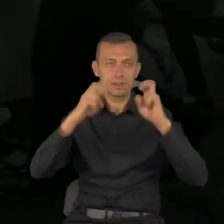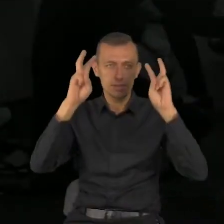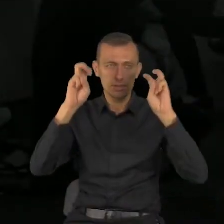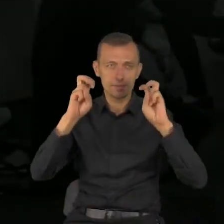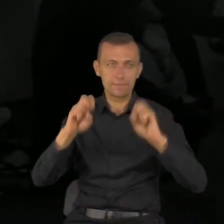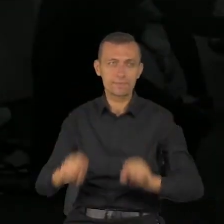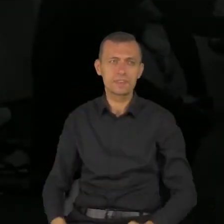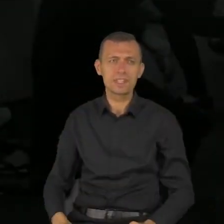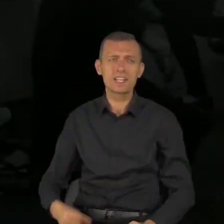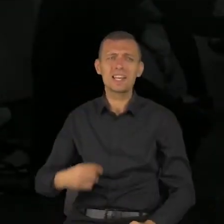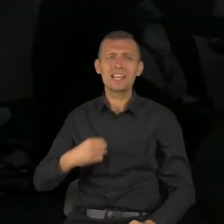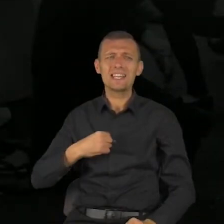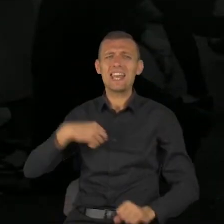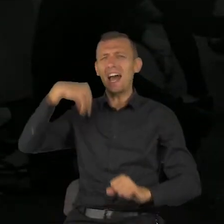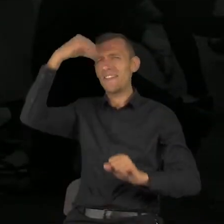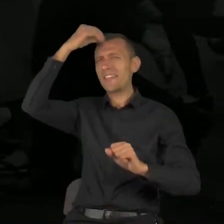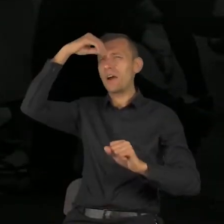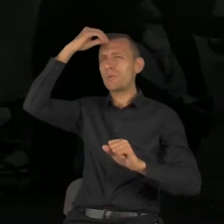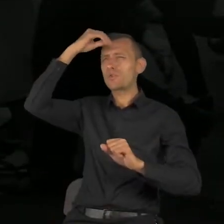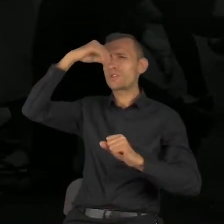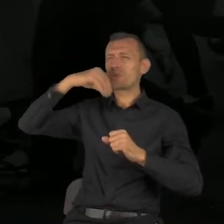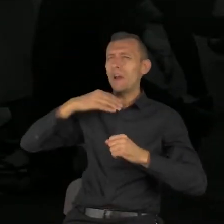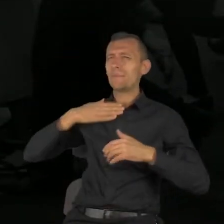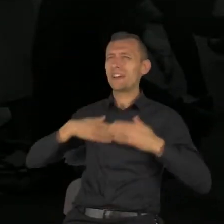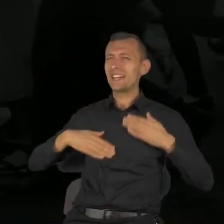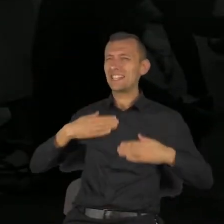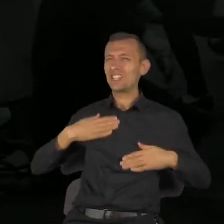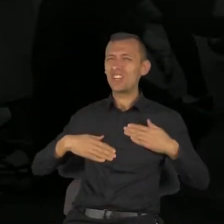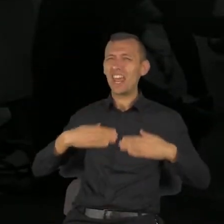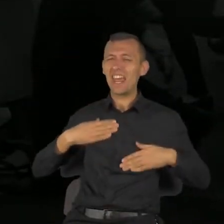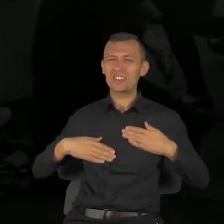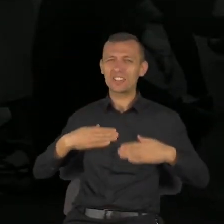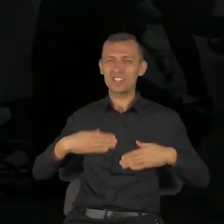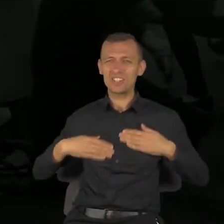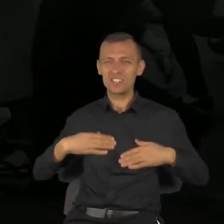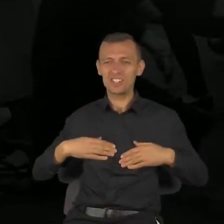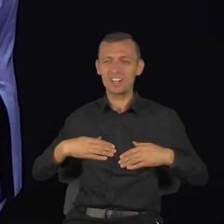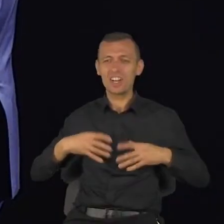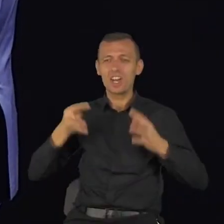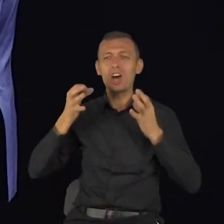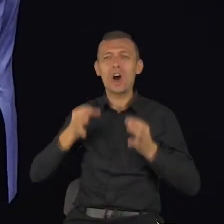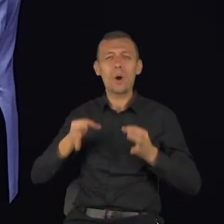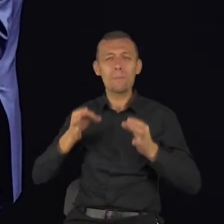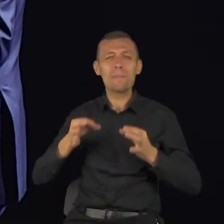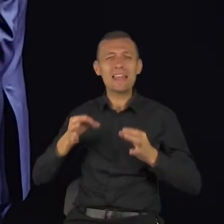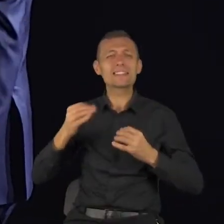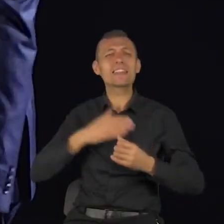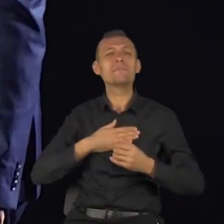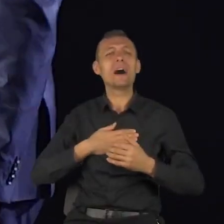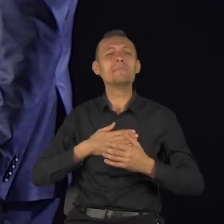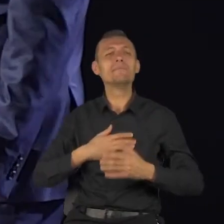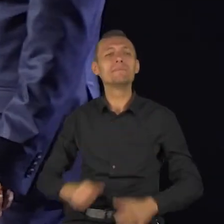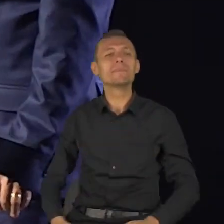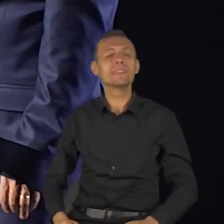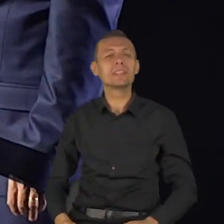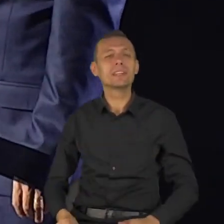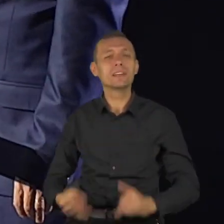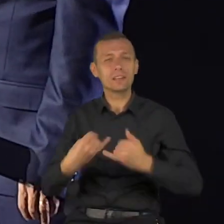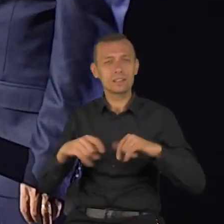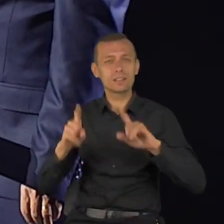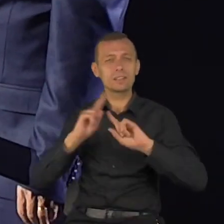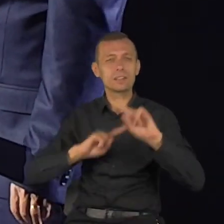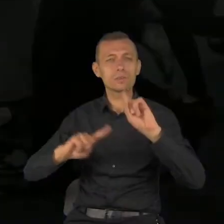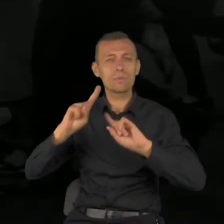się cieszyć tym, co jest. Nauczyłem się cieszyć, czym to jest. A jeden z przekładów tłumaczy ten tekst tak.